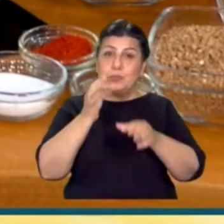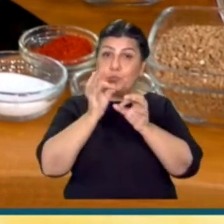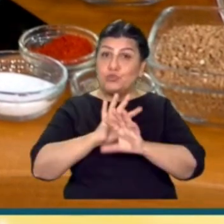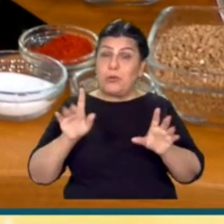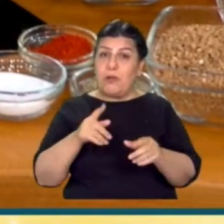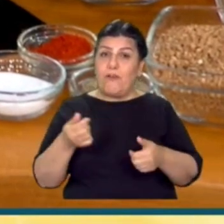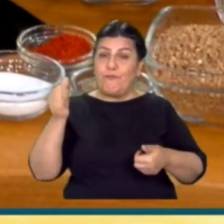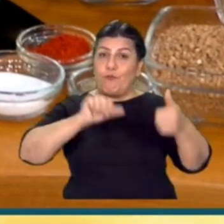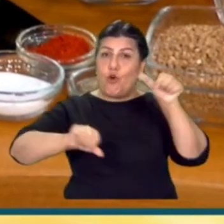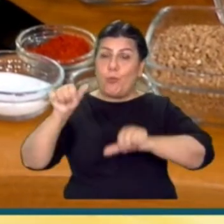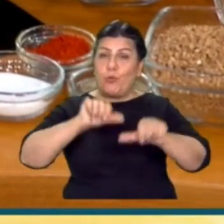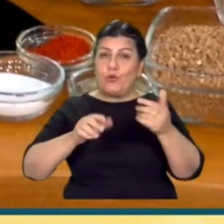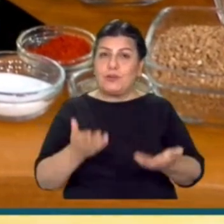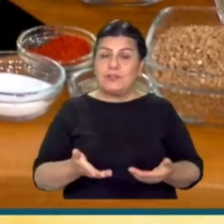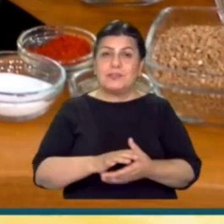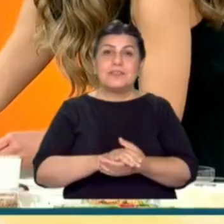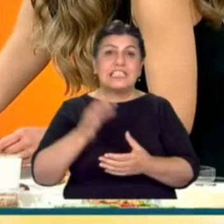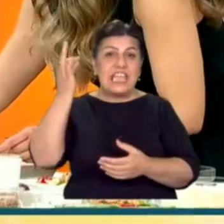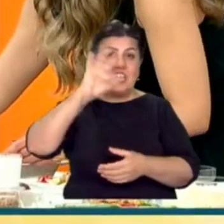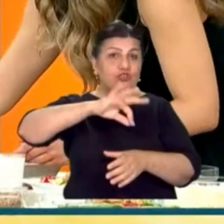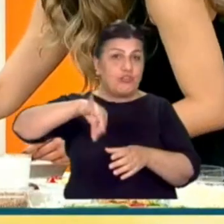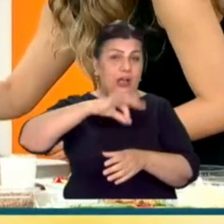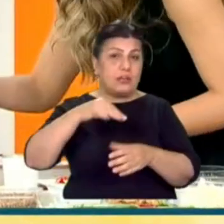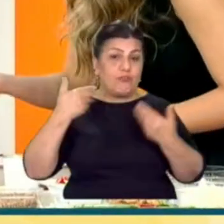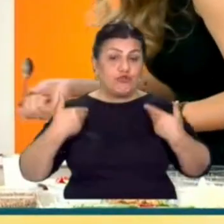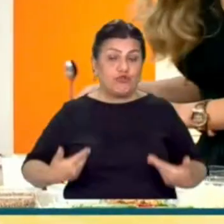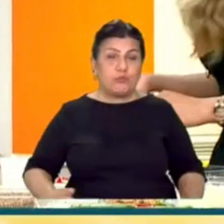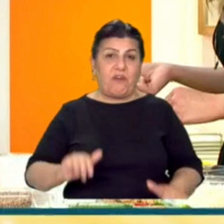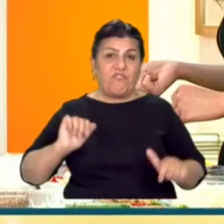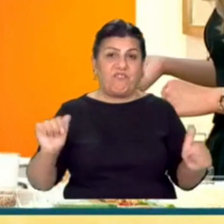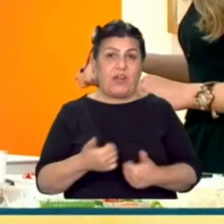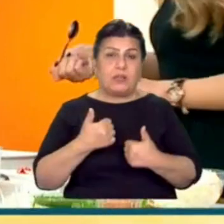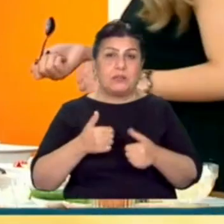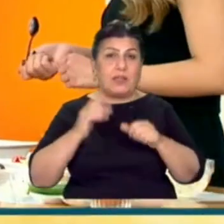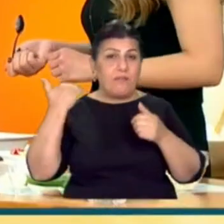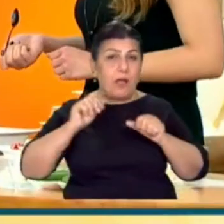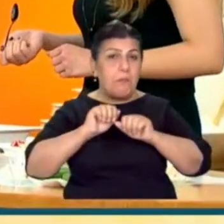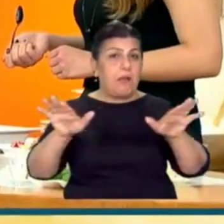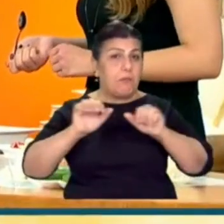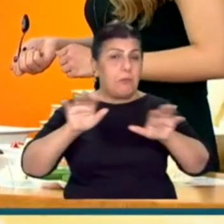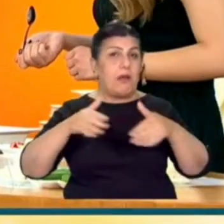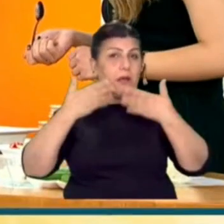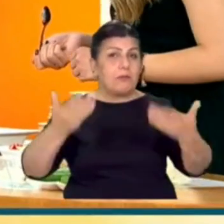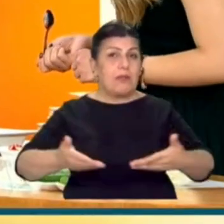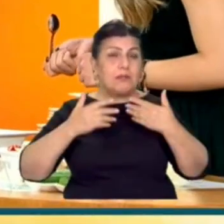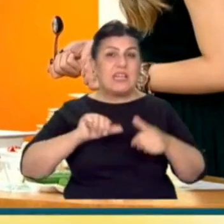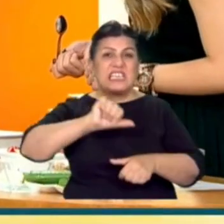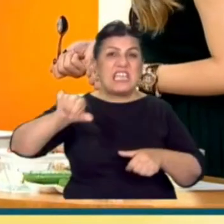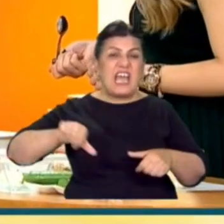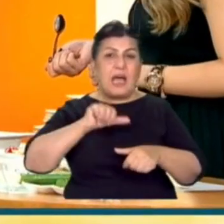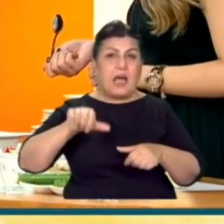bir formül. Yeşil çayın yağ oksidasyonu üzerine etkileri birçok kez yayınlandı, anlatımda, yağ yakmaya,